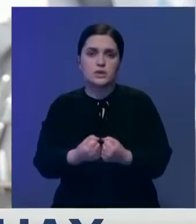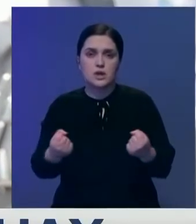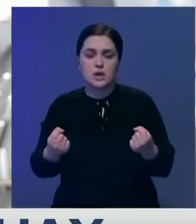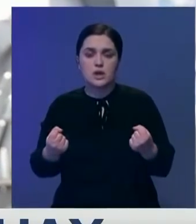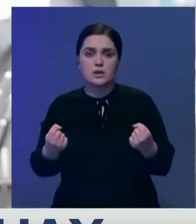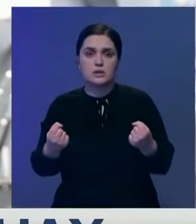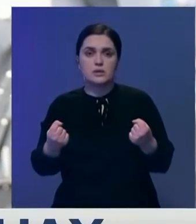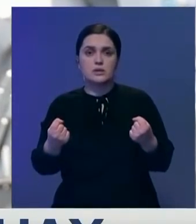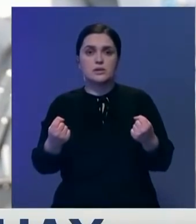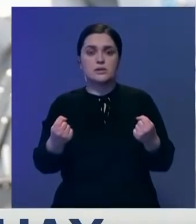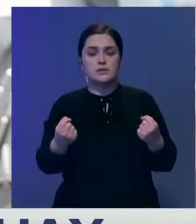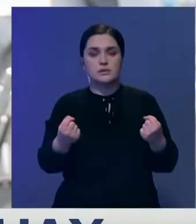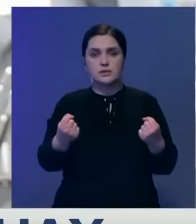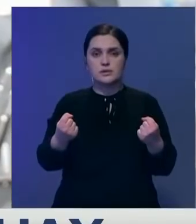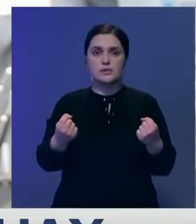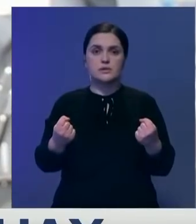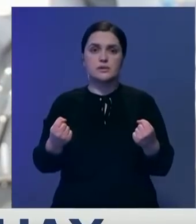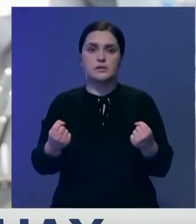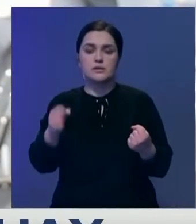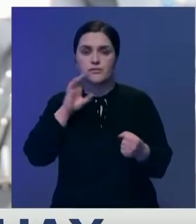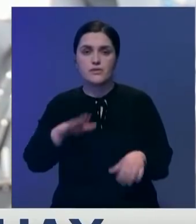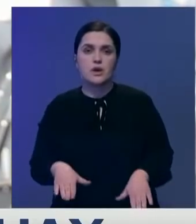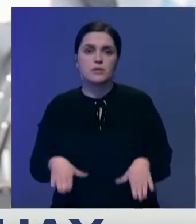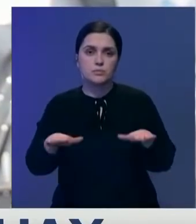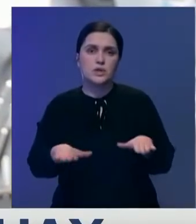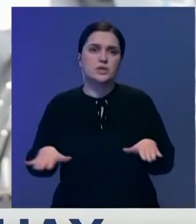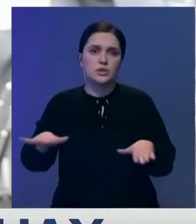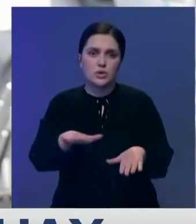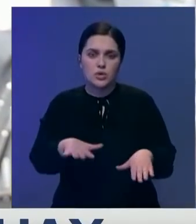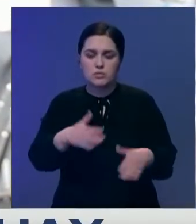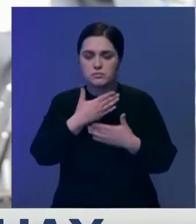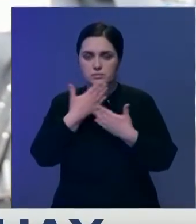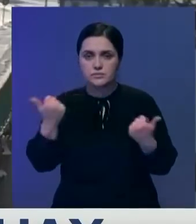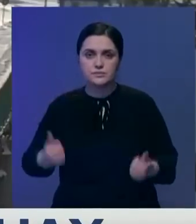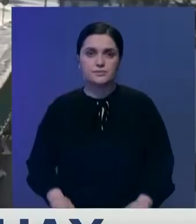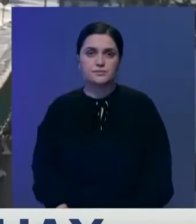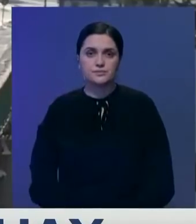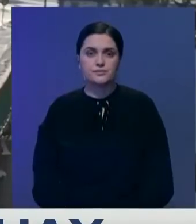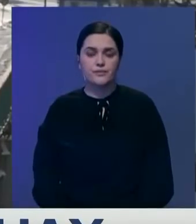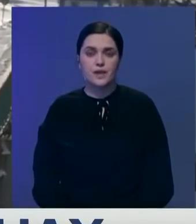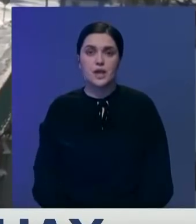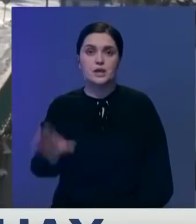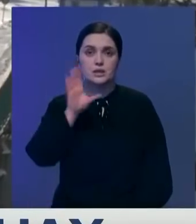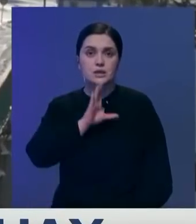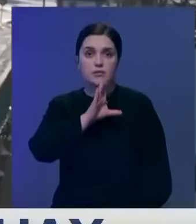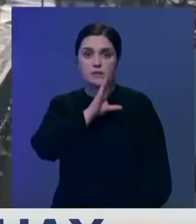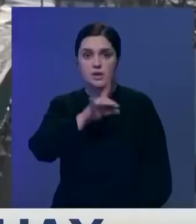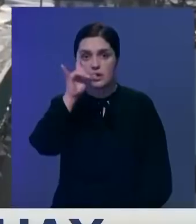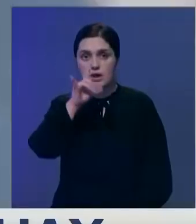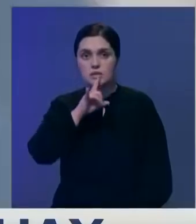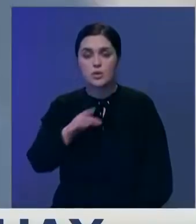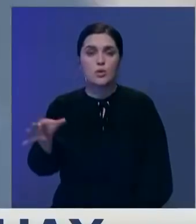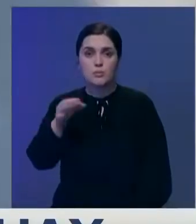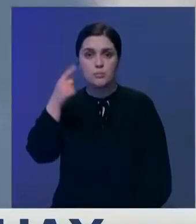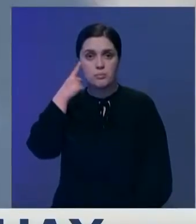Одновременно с этим выхода на лед воды и протопления территории населенных пунктов не наблюдается. В североказахстанской области, по